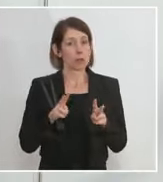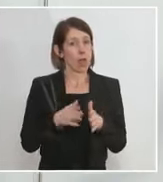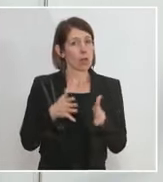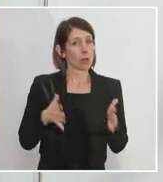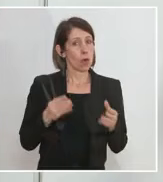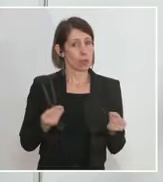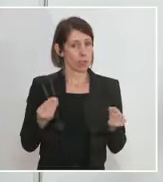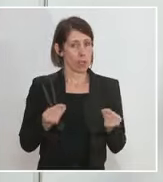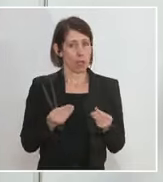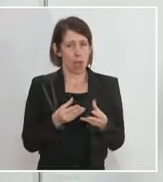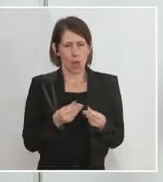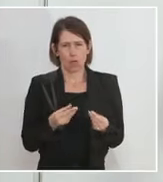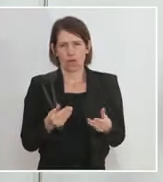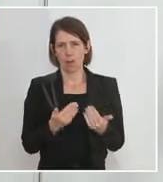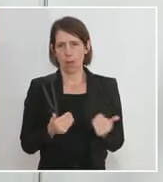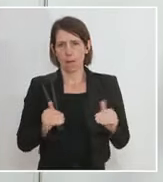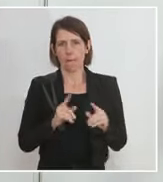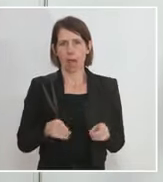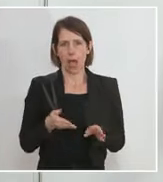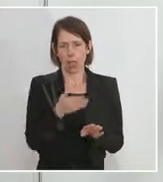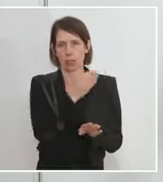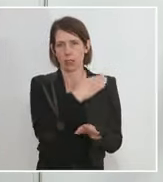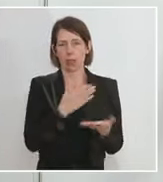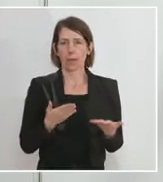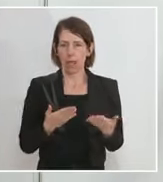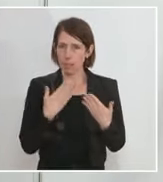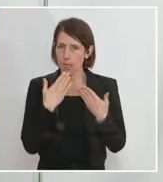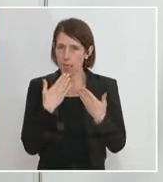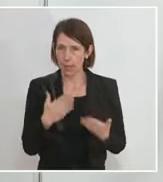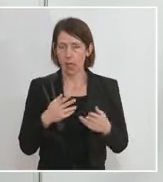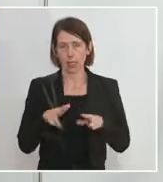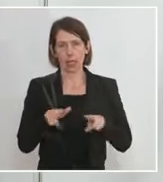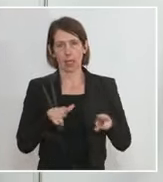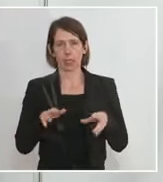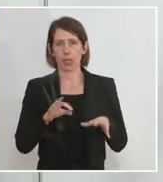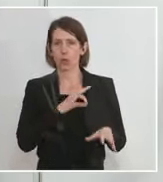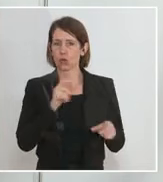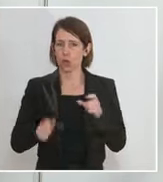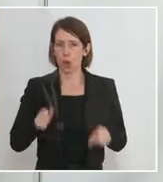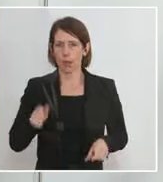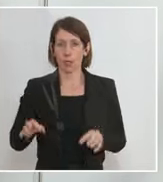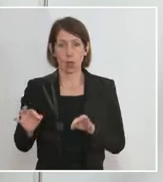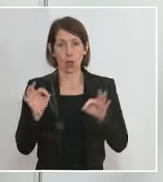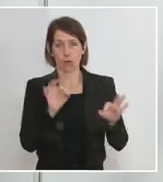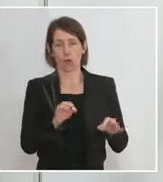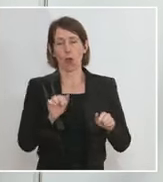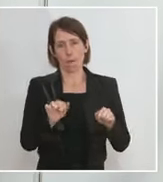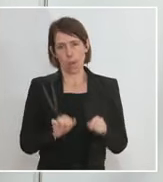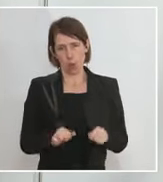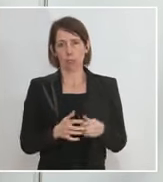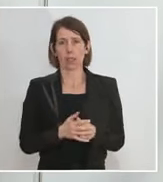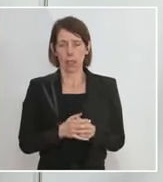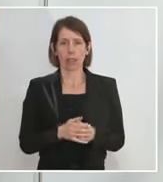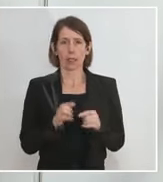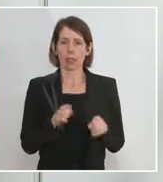Sprung. Das ist eine Vervielfachung. Und danke also auch den Regierungskolleginnen und Kollegen für diese Möglichkeit. Das